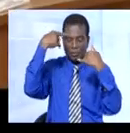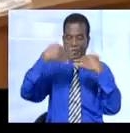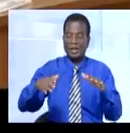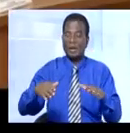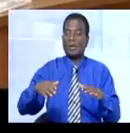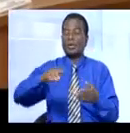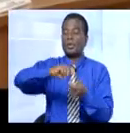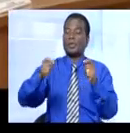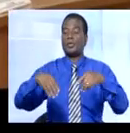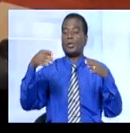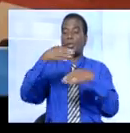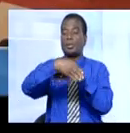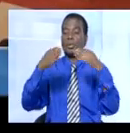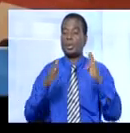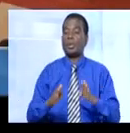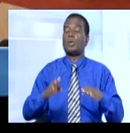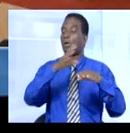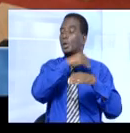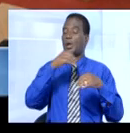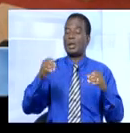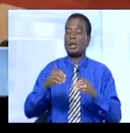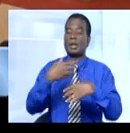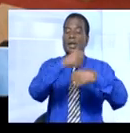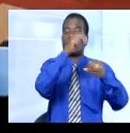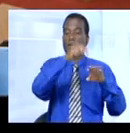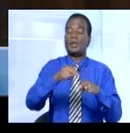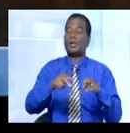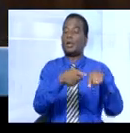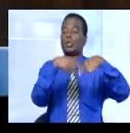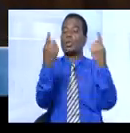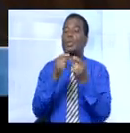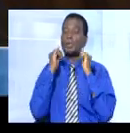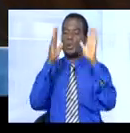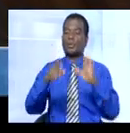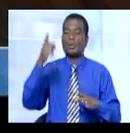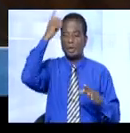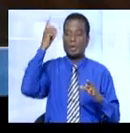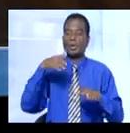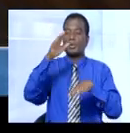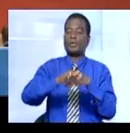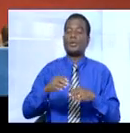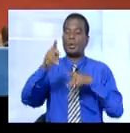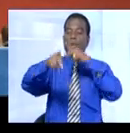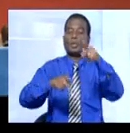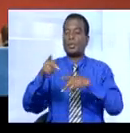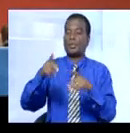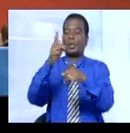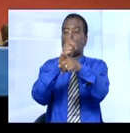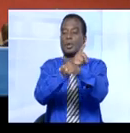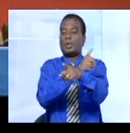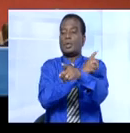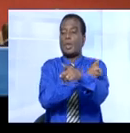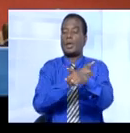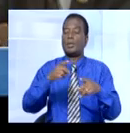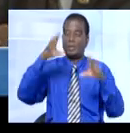le renouvellement du bureau du Forum et la mise en place du réseau ivoirien des parlementaires sur la population et le développement,